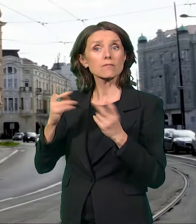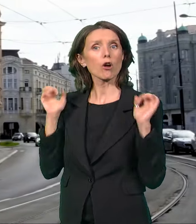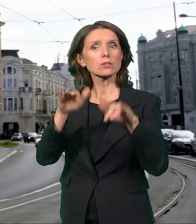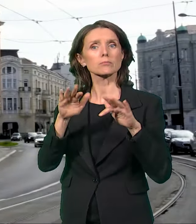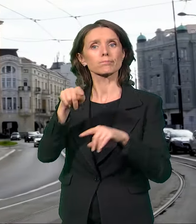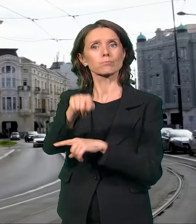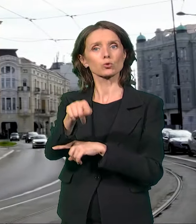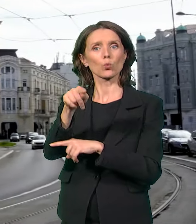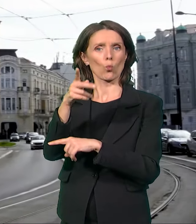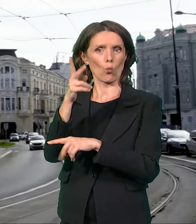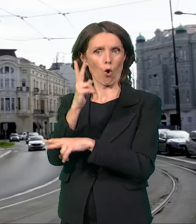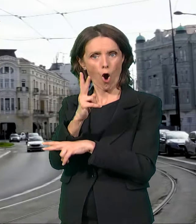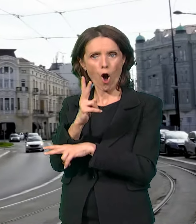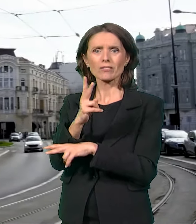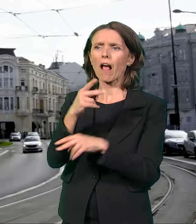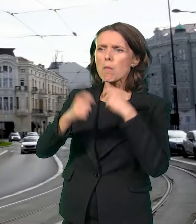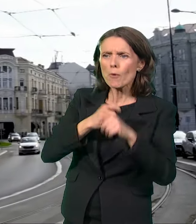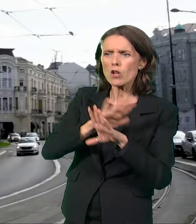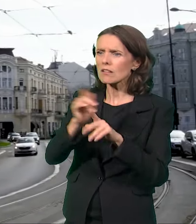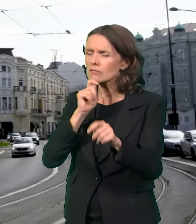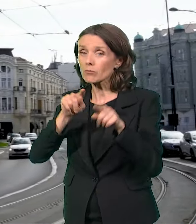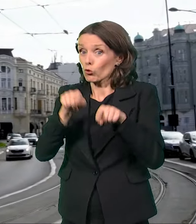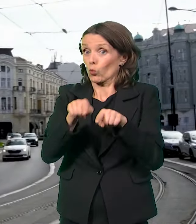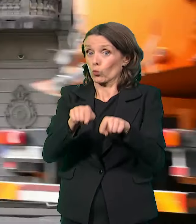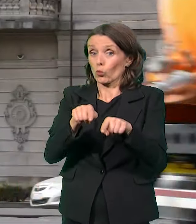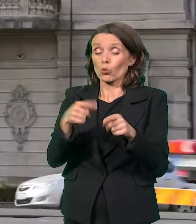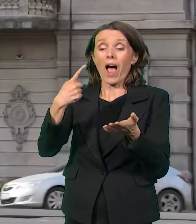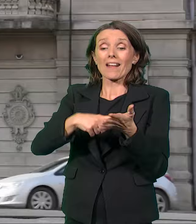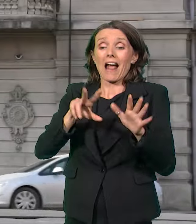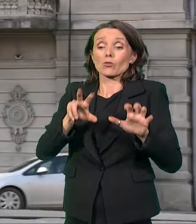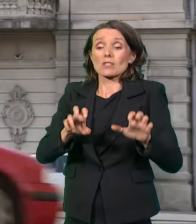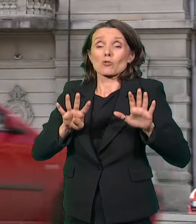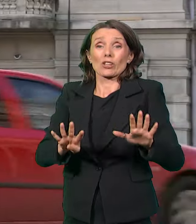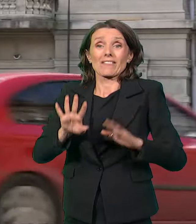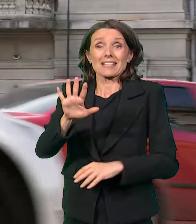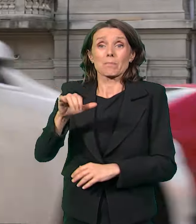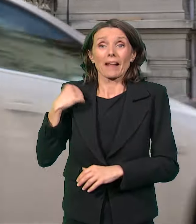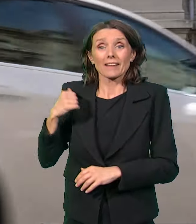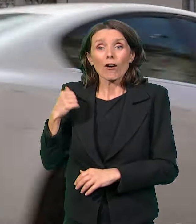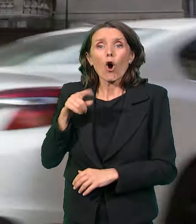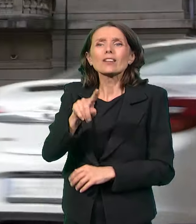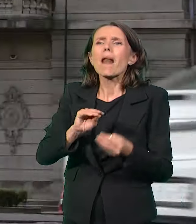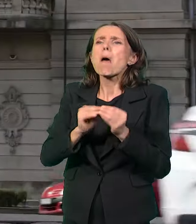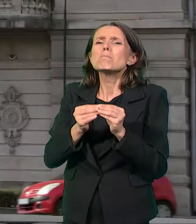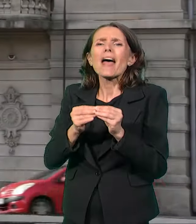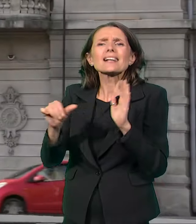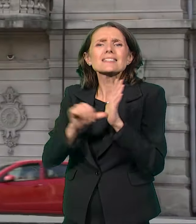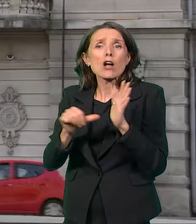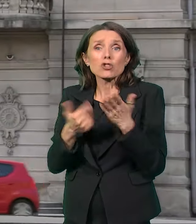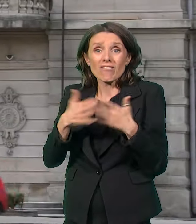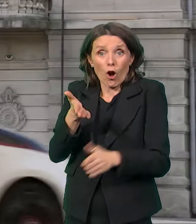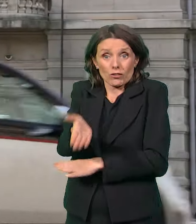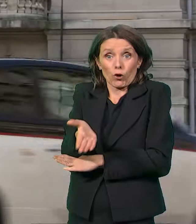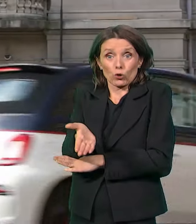su sklapani veliki poslovi, a 1895. počela da radi i berza šljiva u Srbiji, od koje će nastati